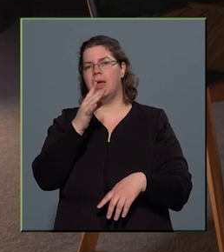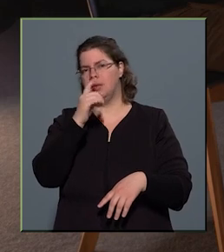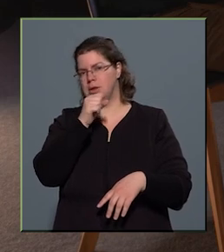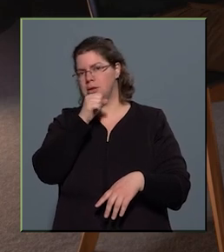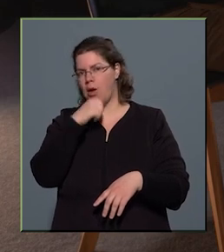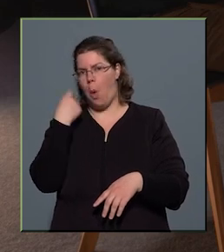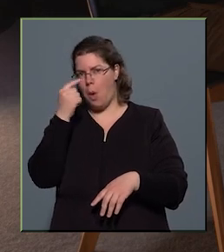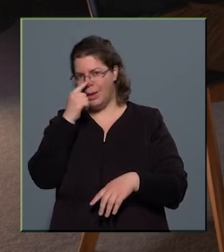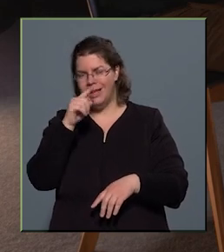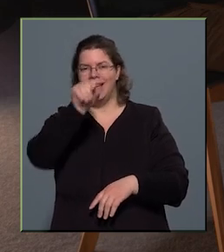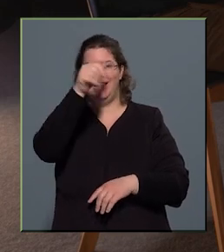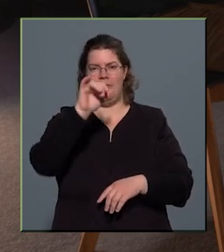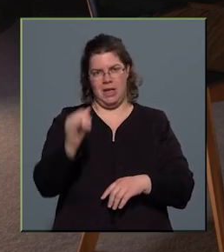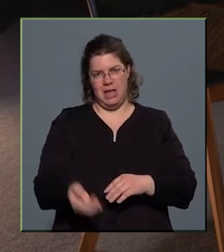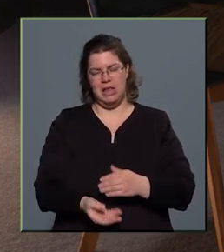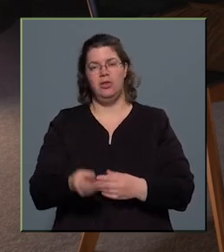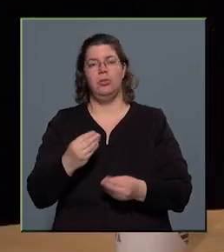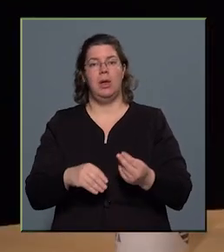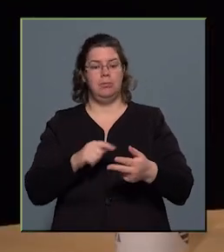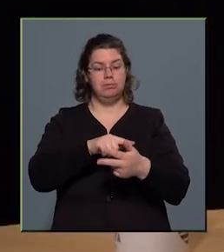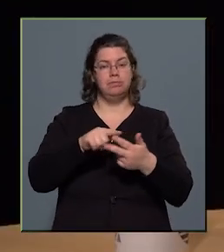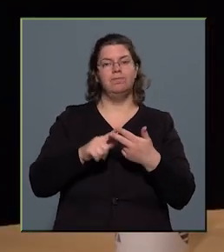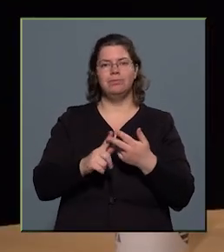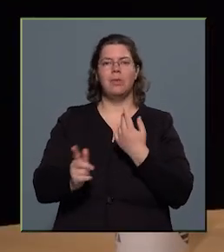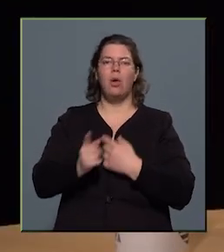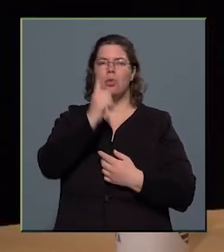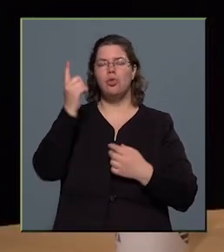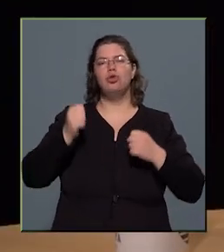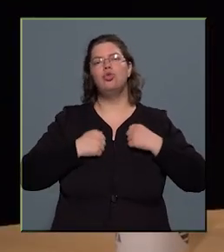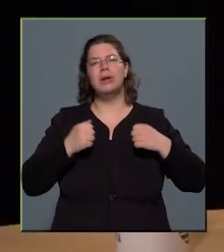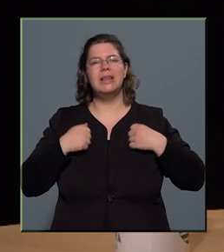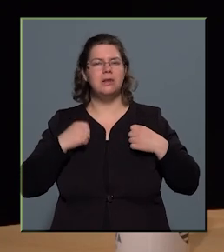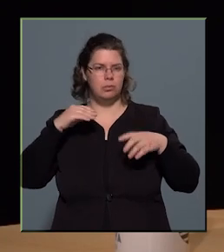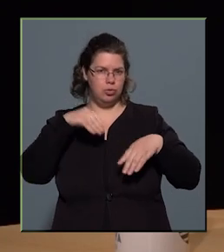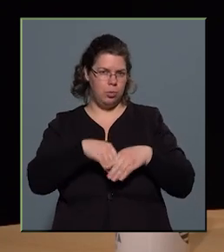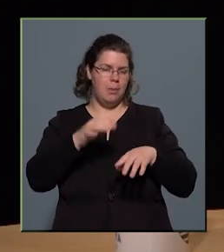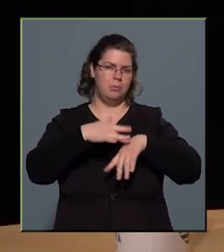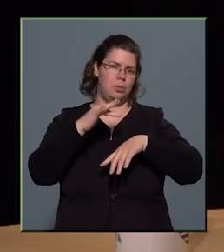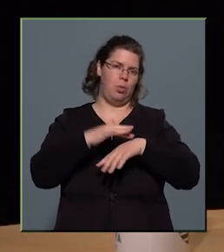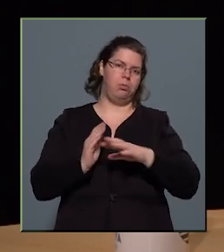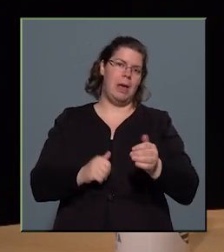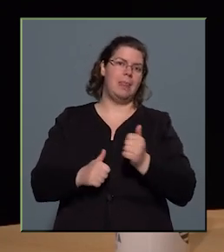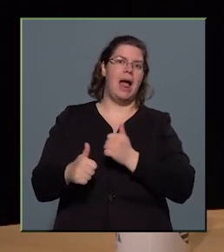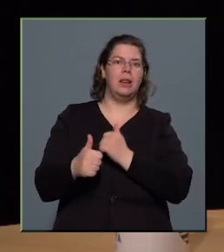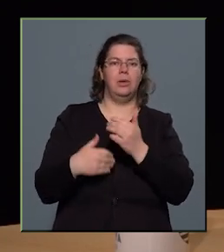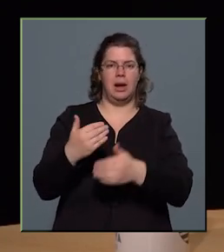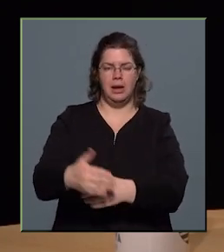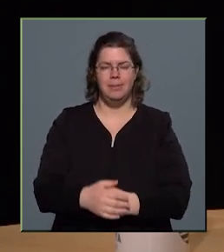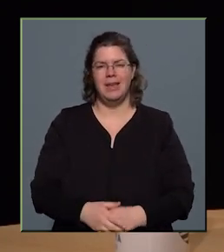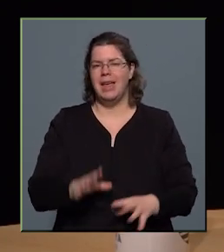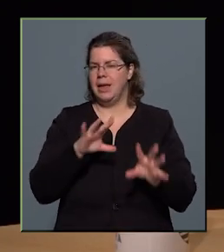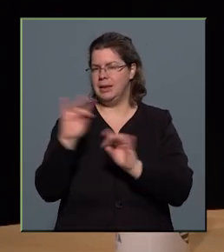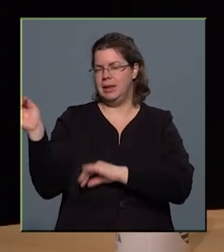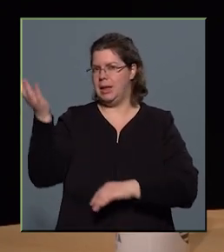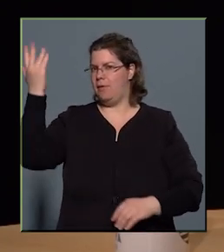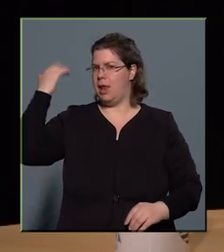aki szintén ebben az űrturizmusban próbált meg előrelépni. Tíz évvel